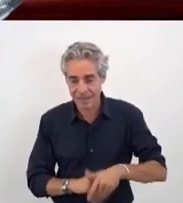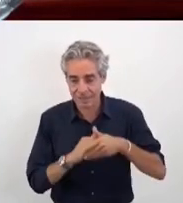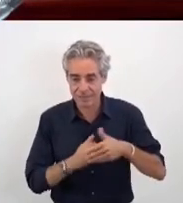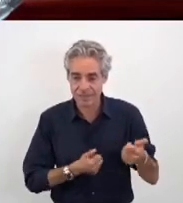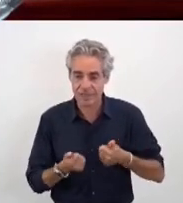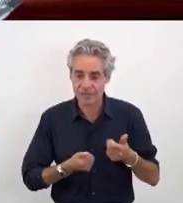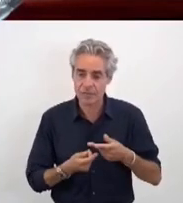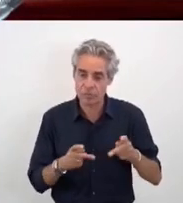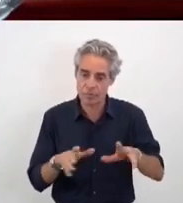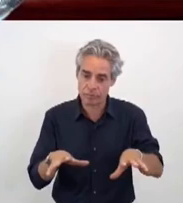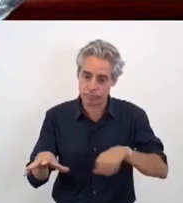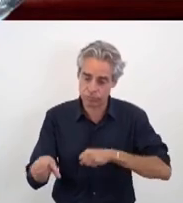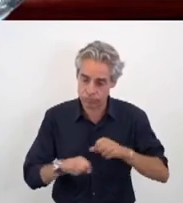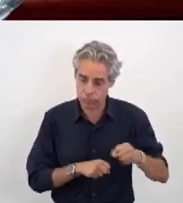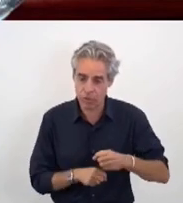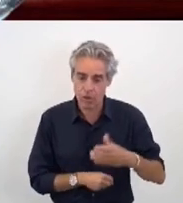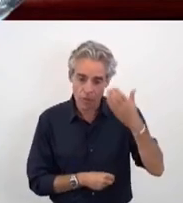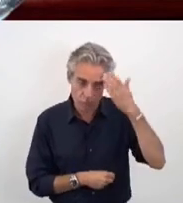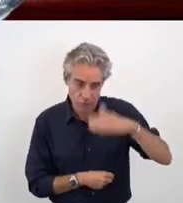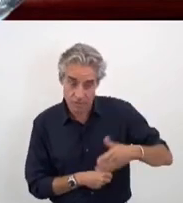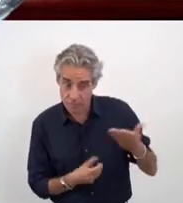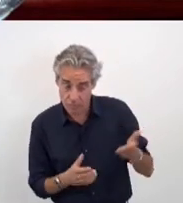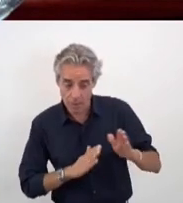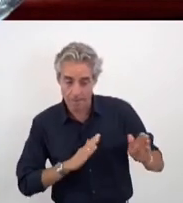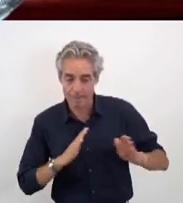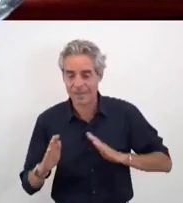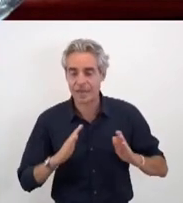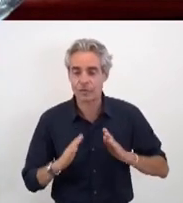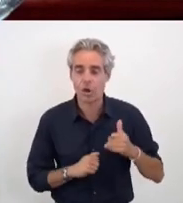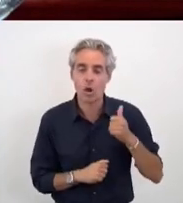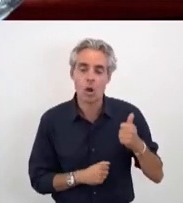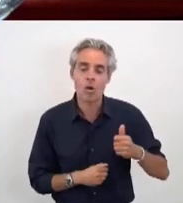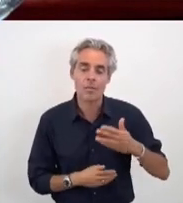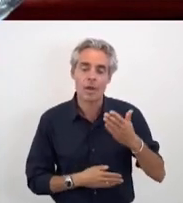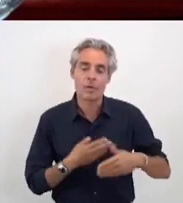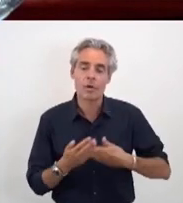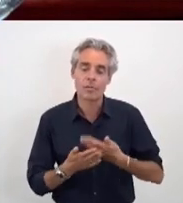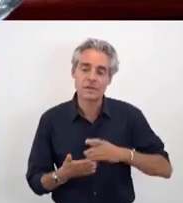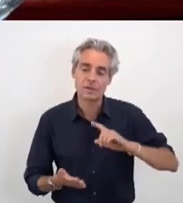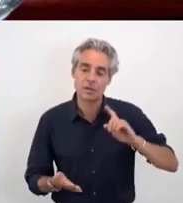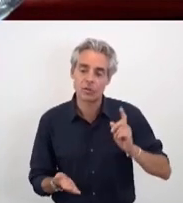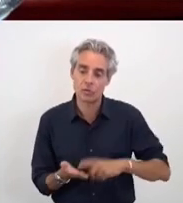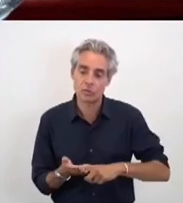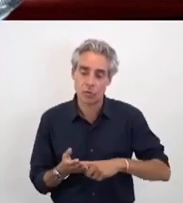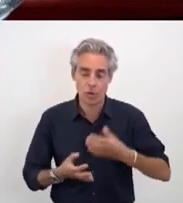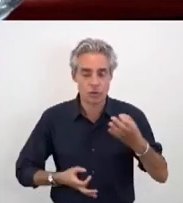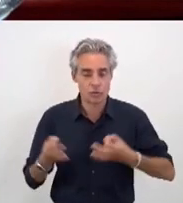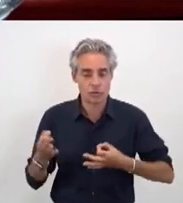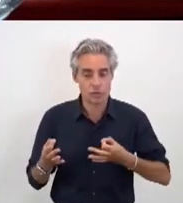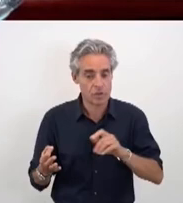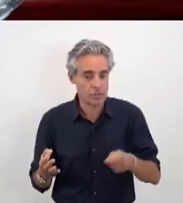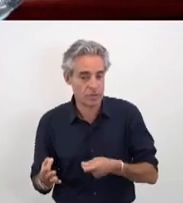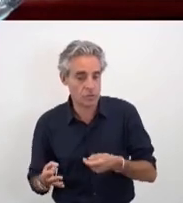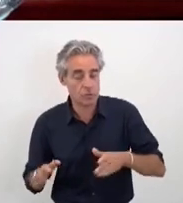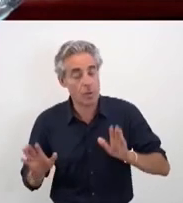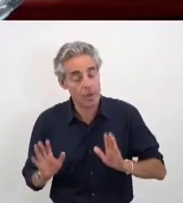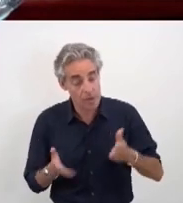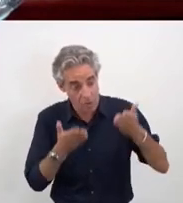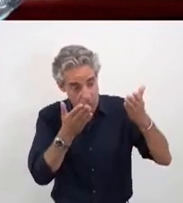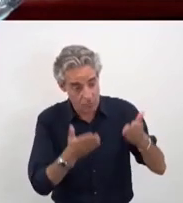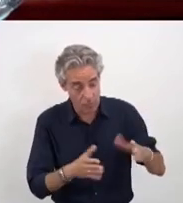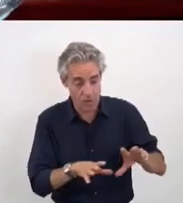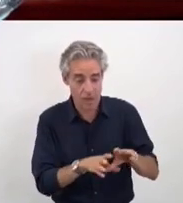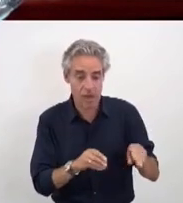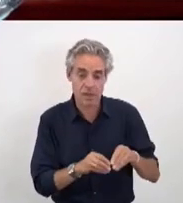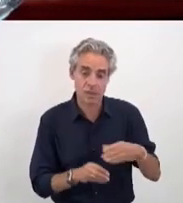Je sais aussi que vous savez très bien que les médiateurs ne peuvent pas remplacer le droit commun. Vous avez la possibilité en tant qu'équipe